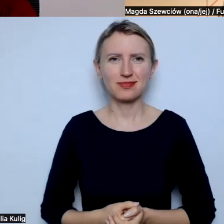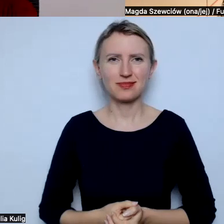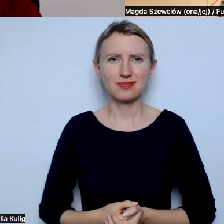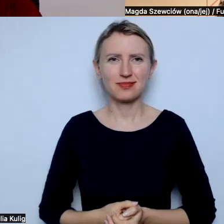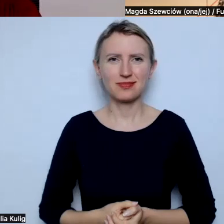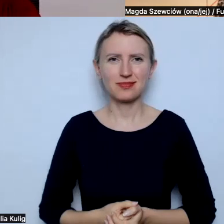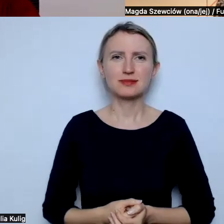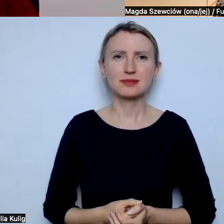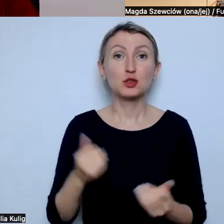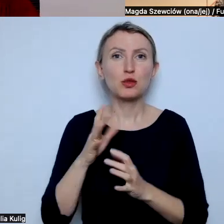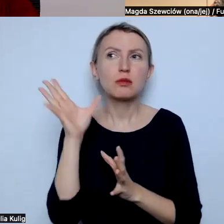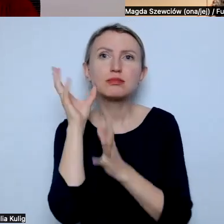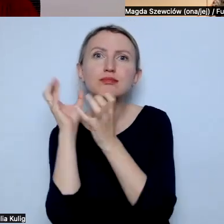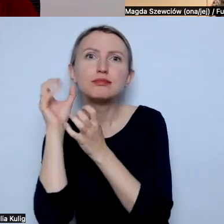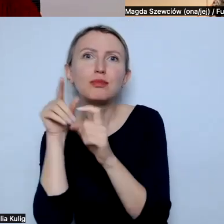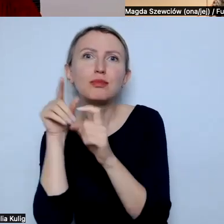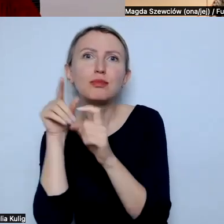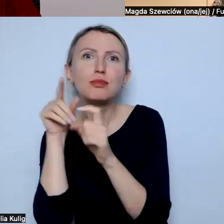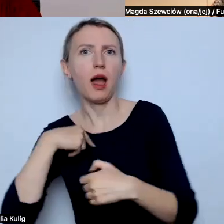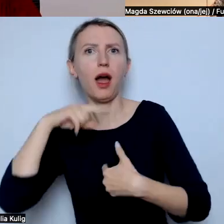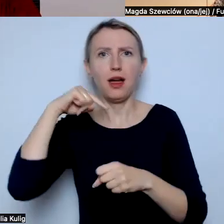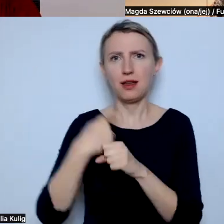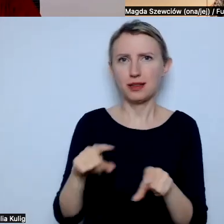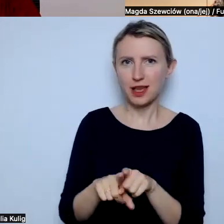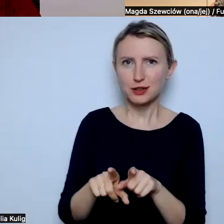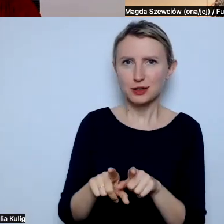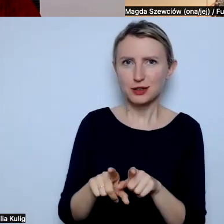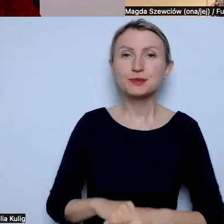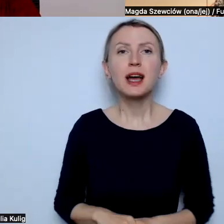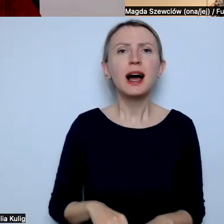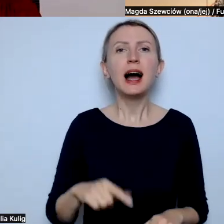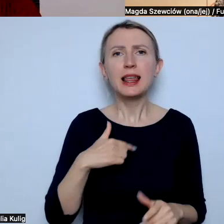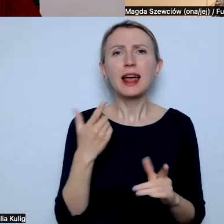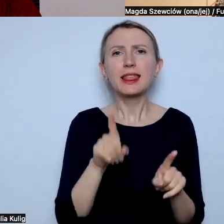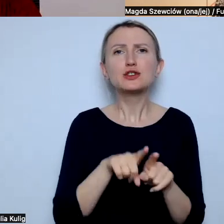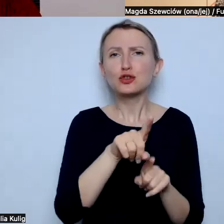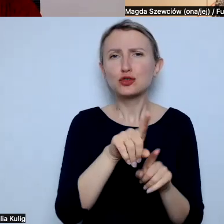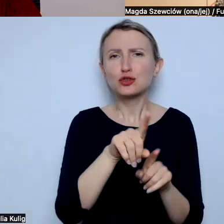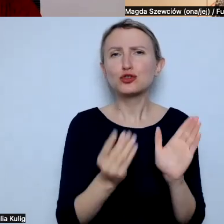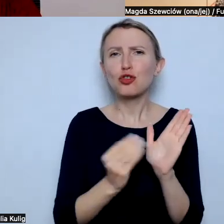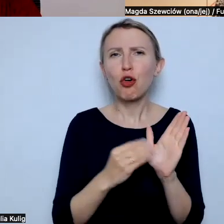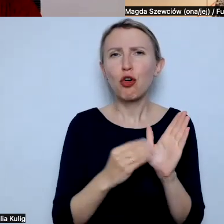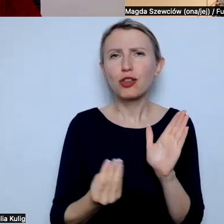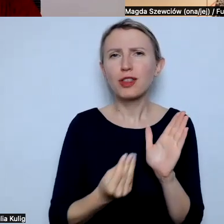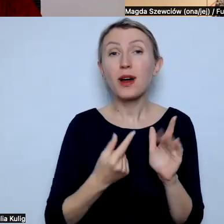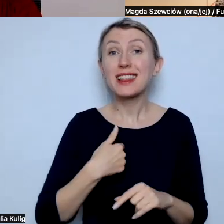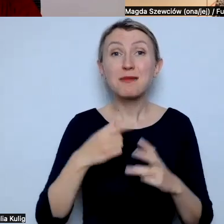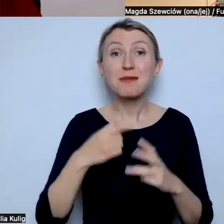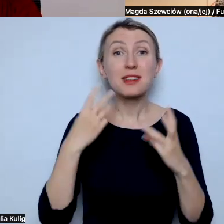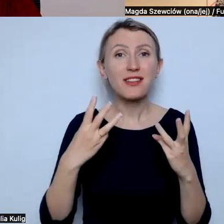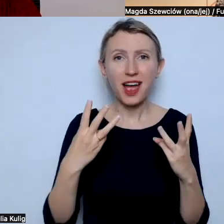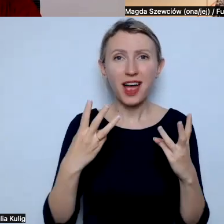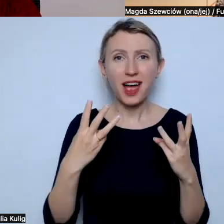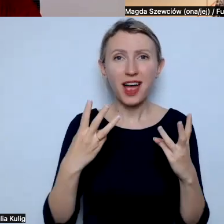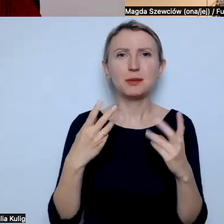tam usłyszali od dwójka przy obiedzie. Natomiast ja jakoś bym dodała do tego, co ty mówisz, że dla mnie szczególnie jest istotne, żeby nie